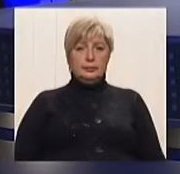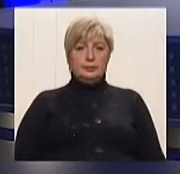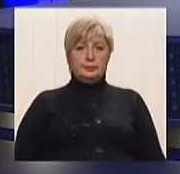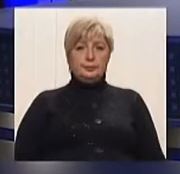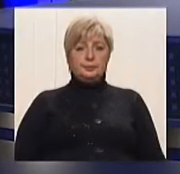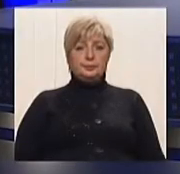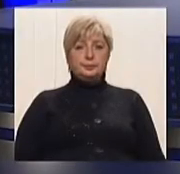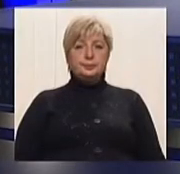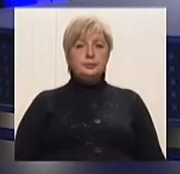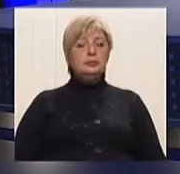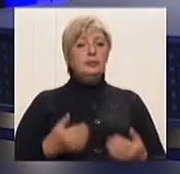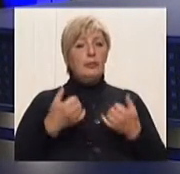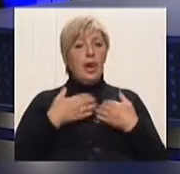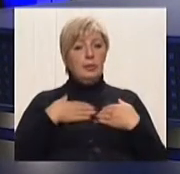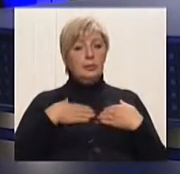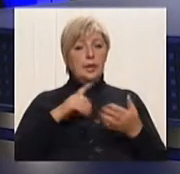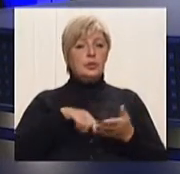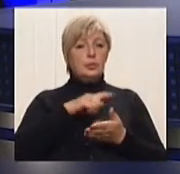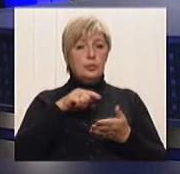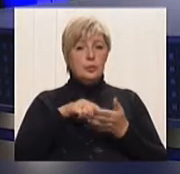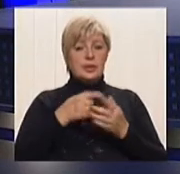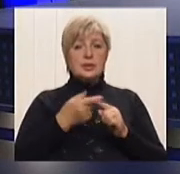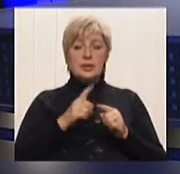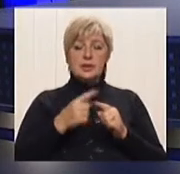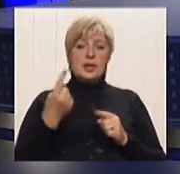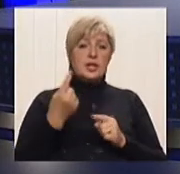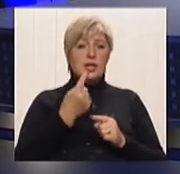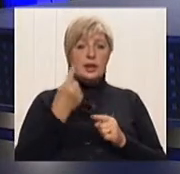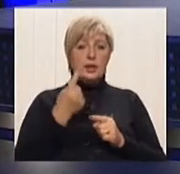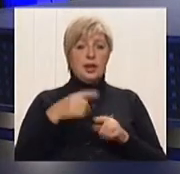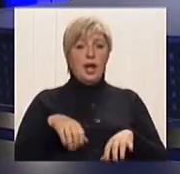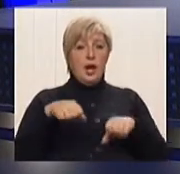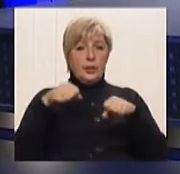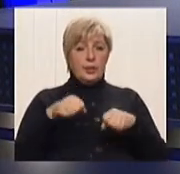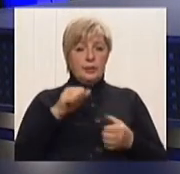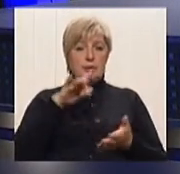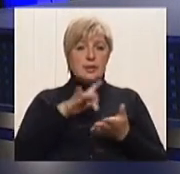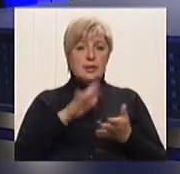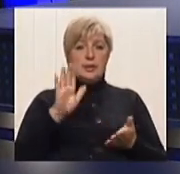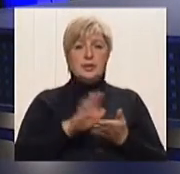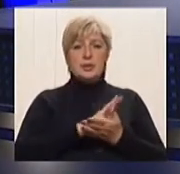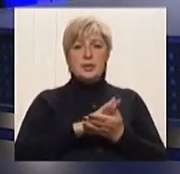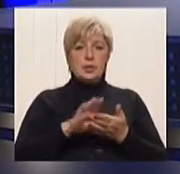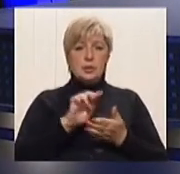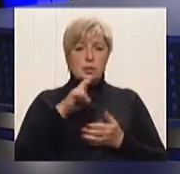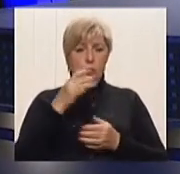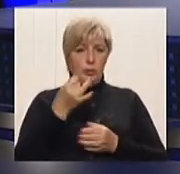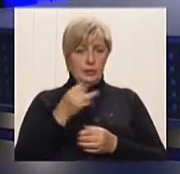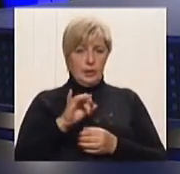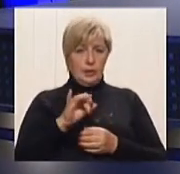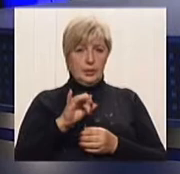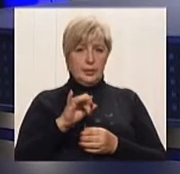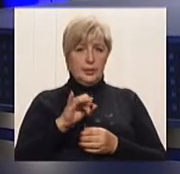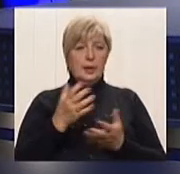Тож, пане Геннадію, в нашому місті це єдиний правовий центр безкоштовних консультацій, саме правових?